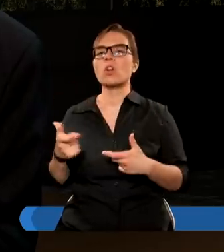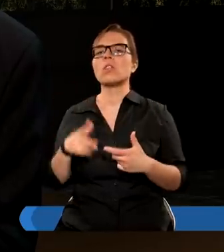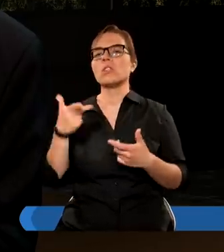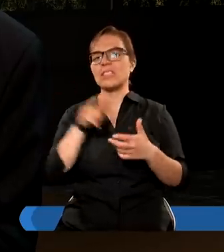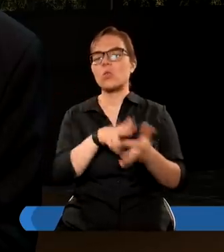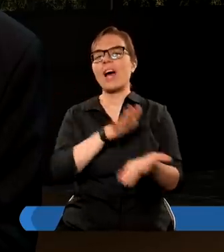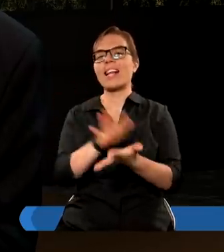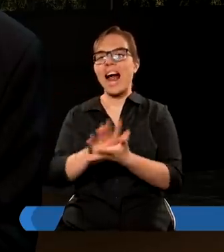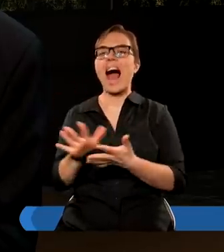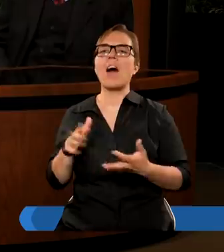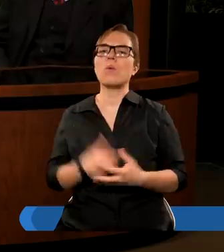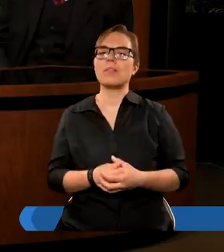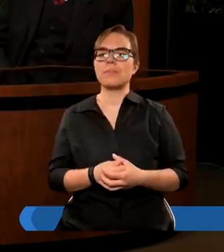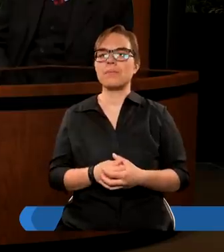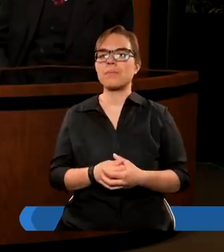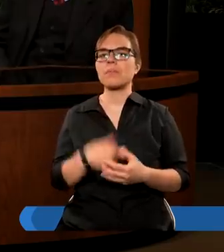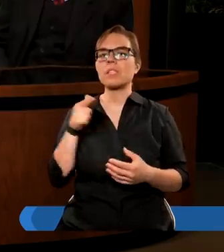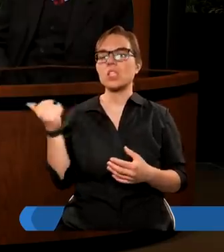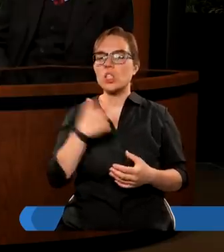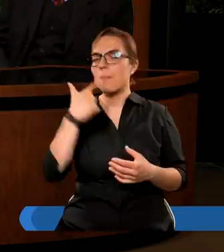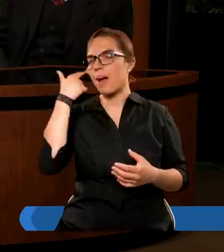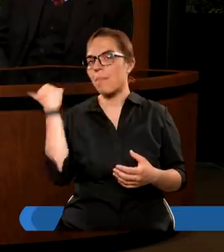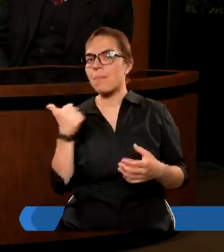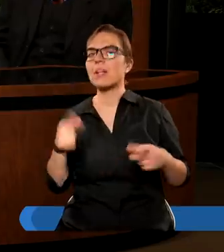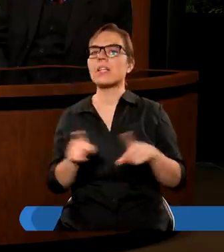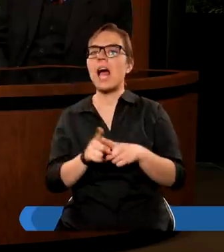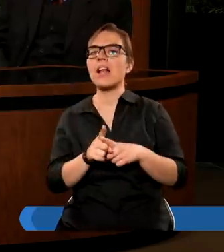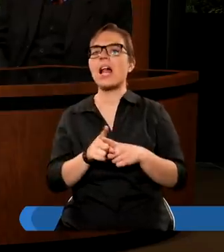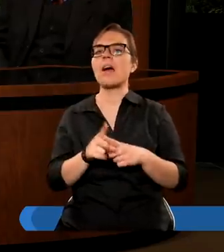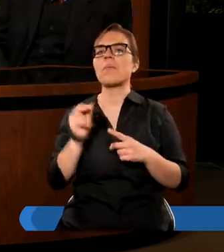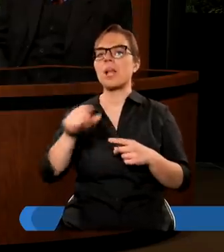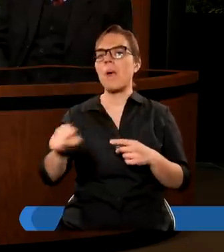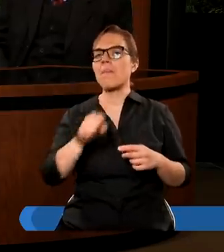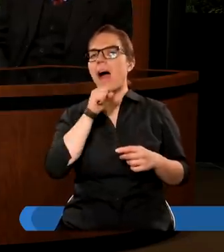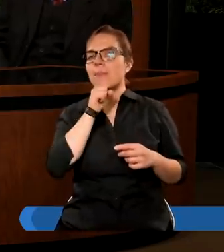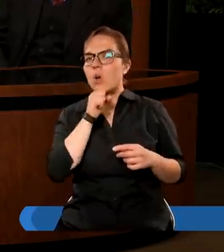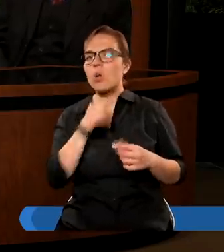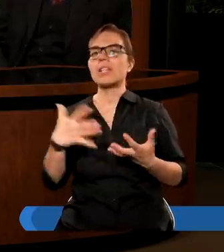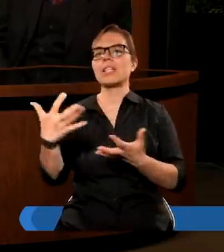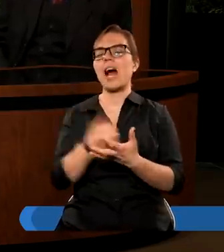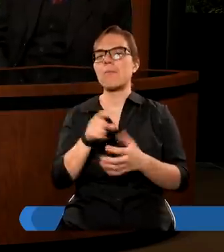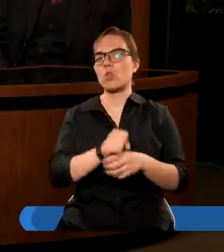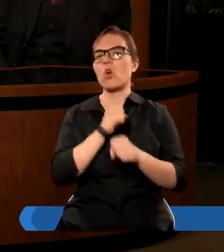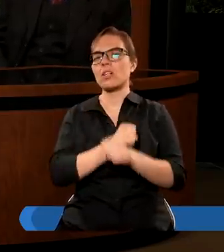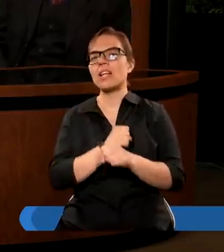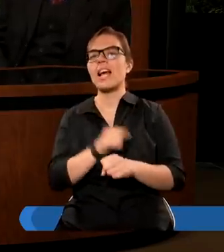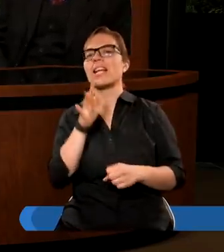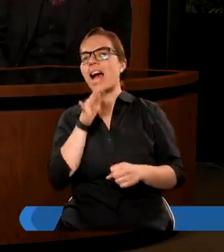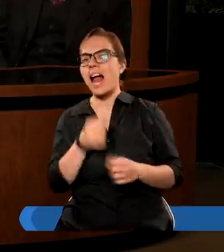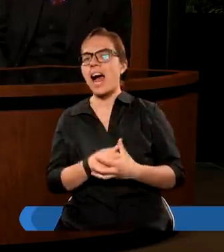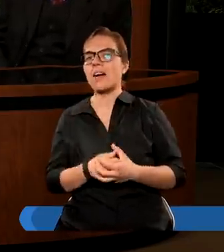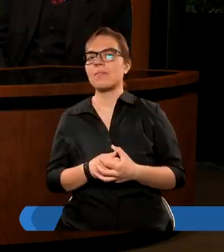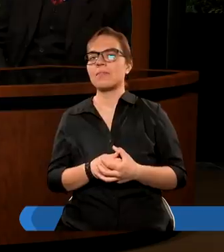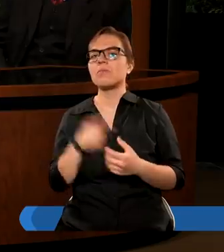was kalały. Poza tym trzeba pamiętać, że to Babilon zabrał do niewoli Izraela.